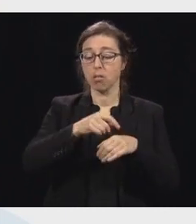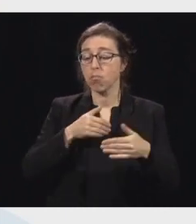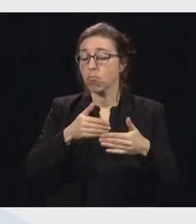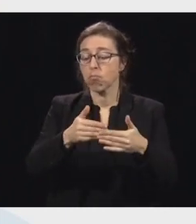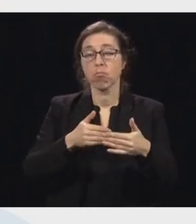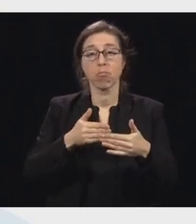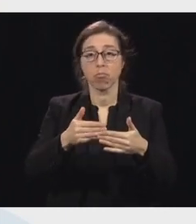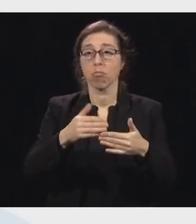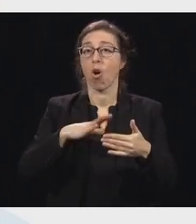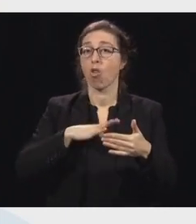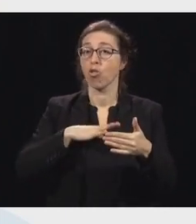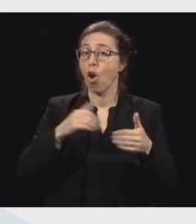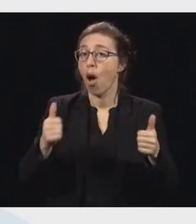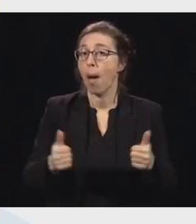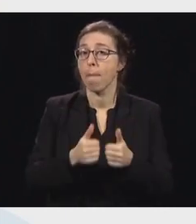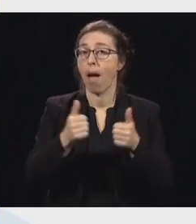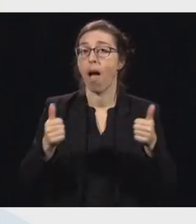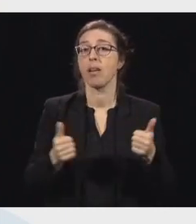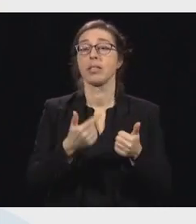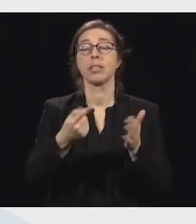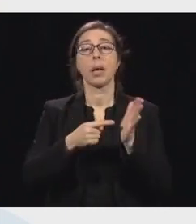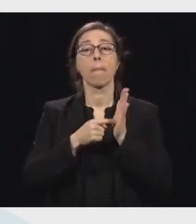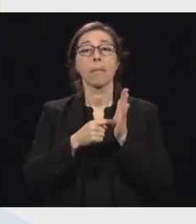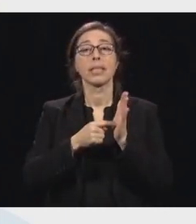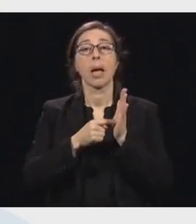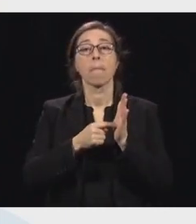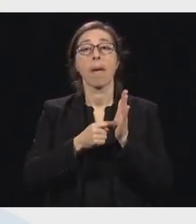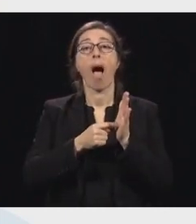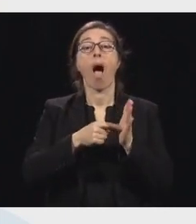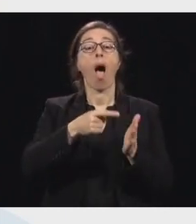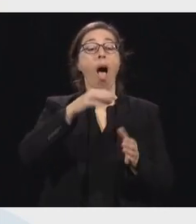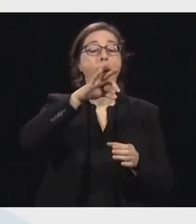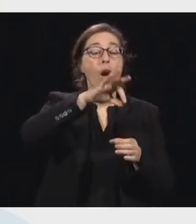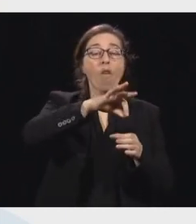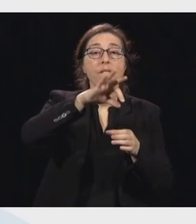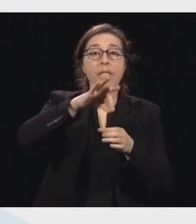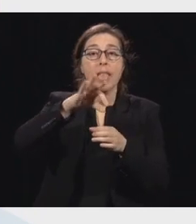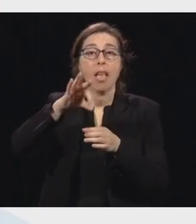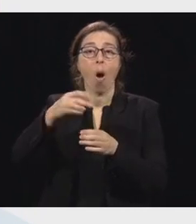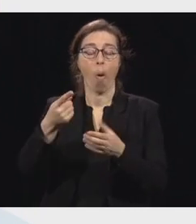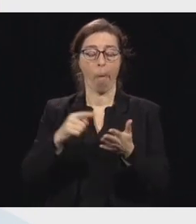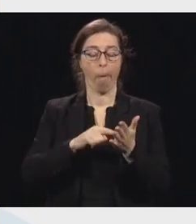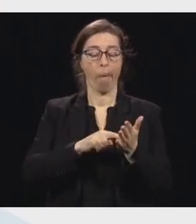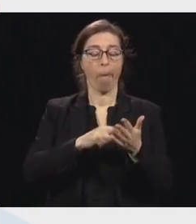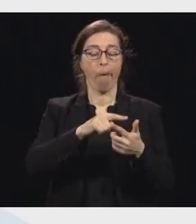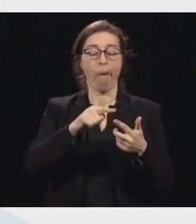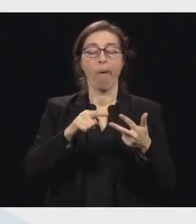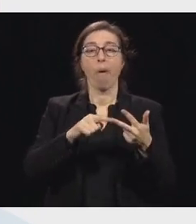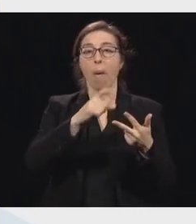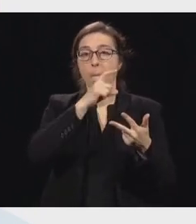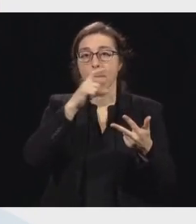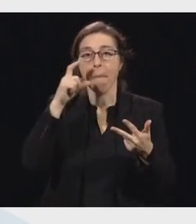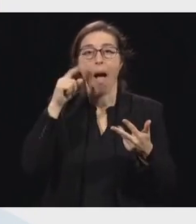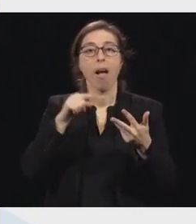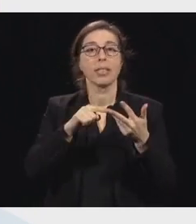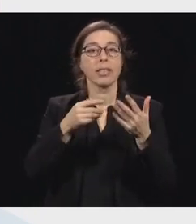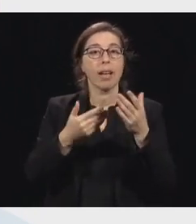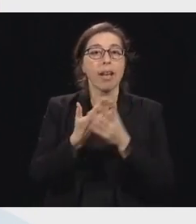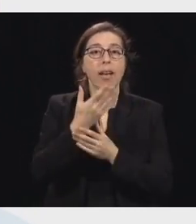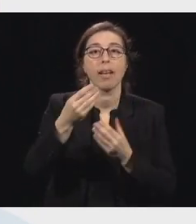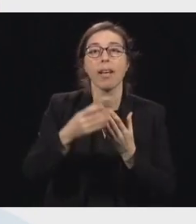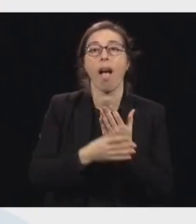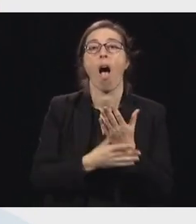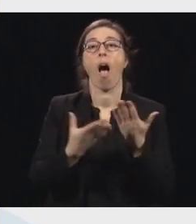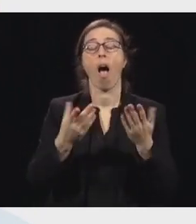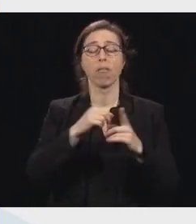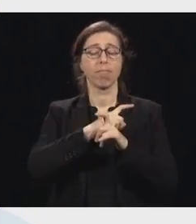des écouvillons pour les tests, les masques, les gants, les respirateurs, les visières et autres.